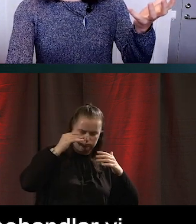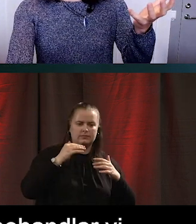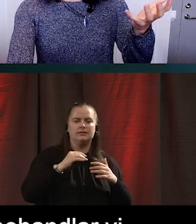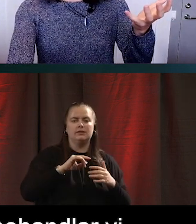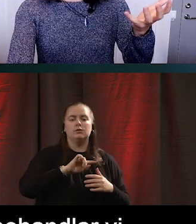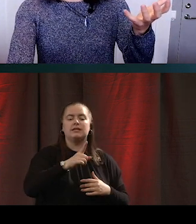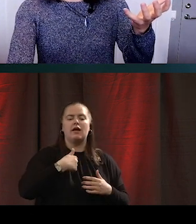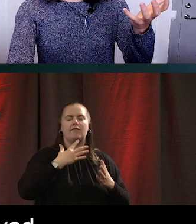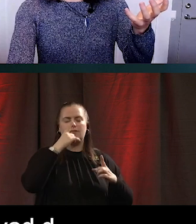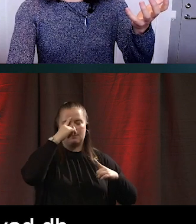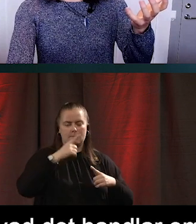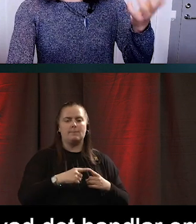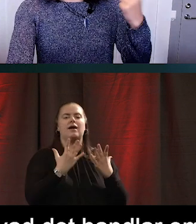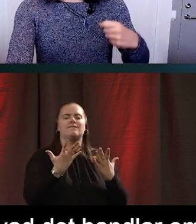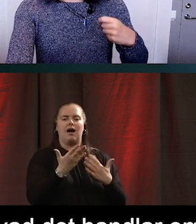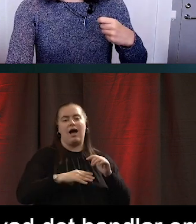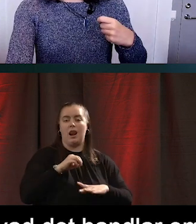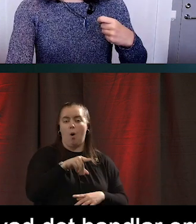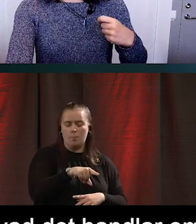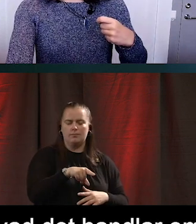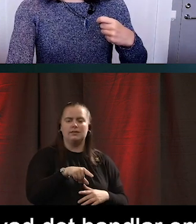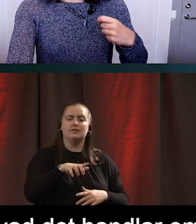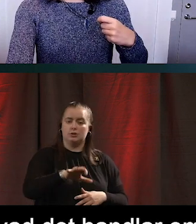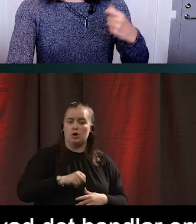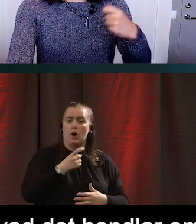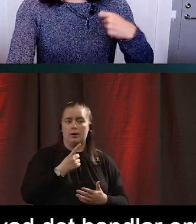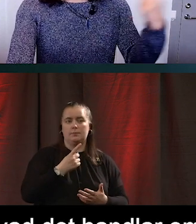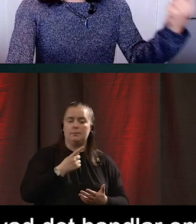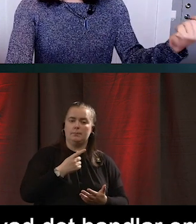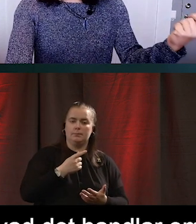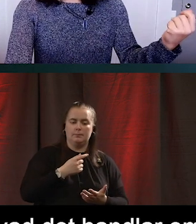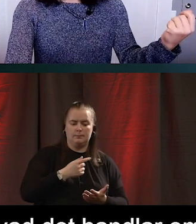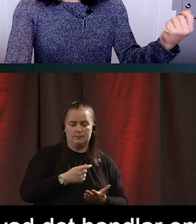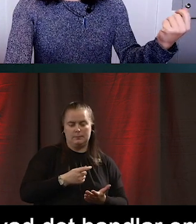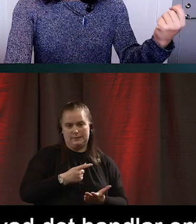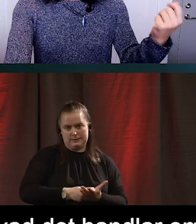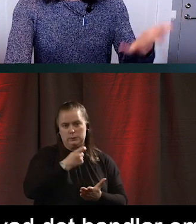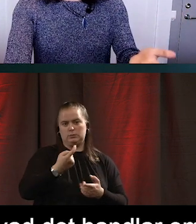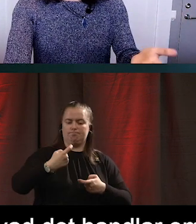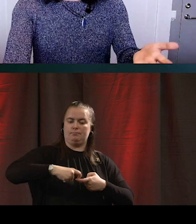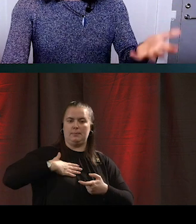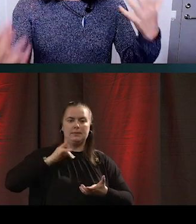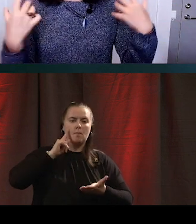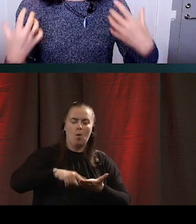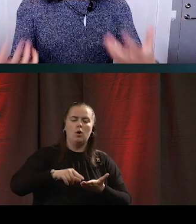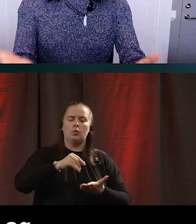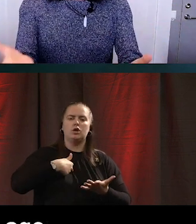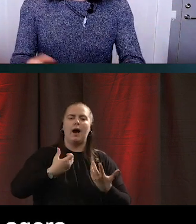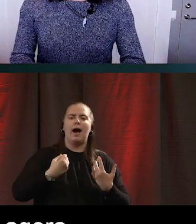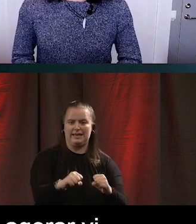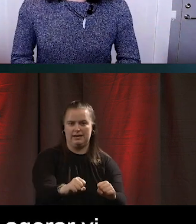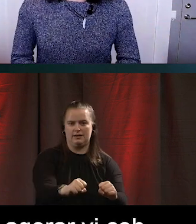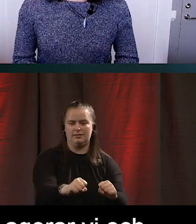förstått vad det här handlar om och har fattat vad som kopplar till målet vi har. Så agerar vi. Vi matar